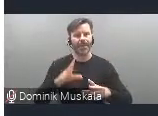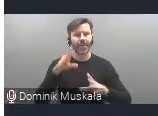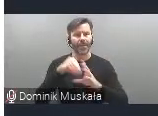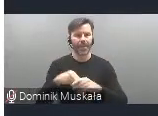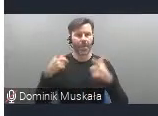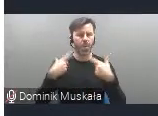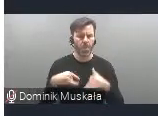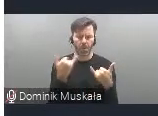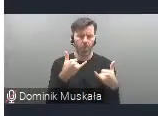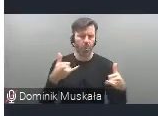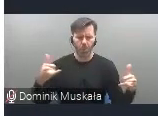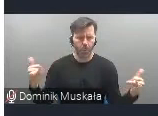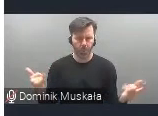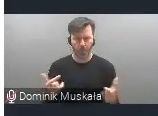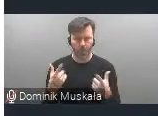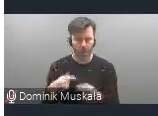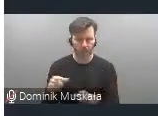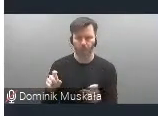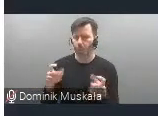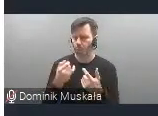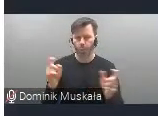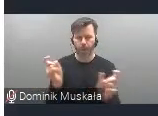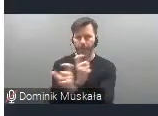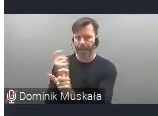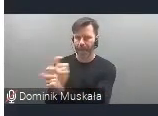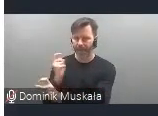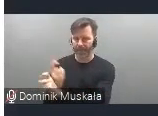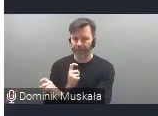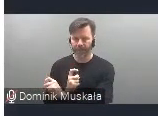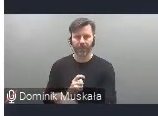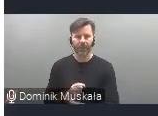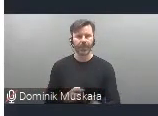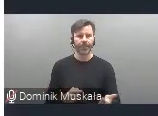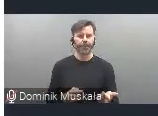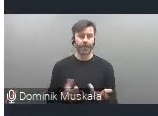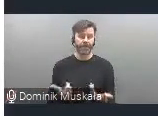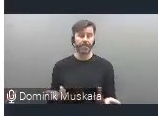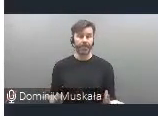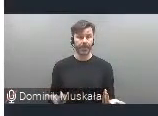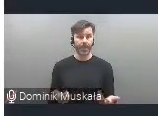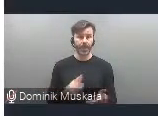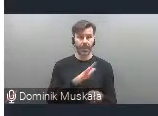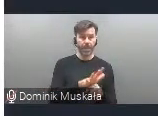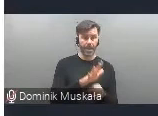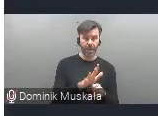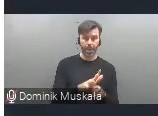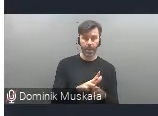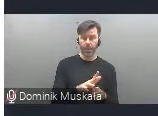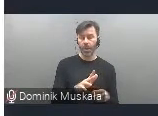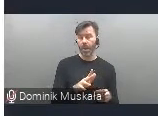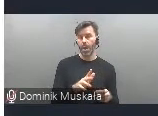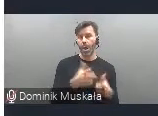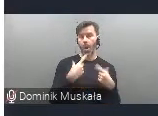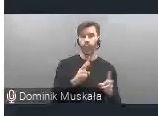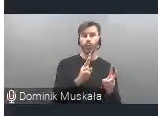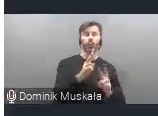różnych dziedzin, też z różnych krajów. Z różnych krajów jest parytet geograficzny, natomiast 15 osób jest z Unii Europejskiej, w tym